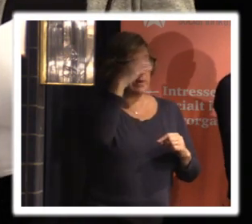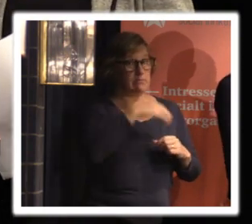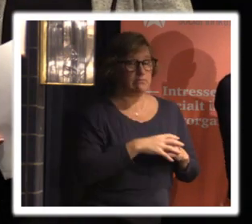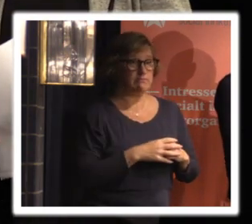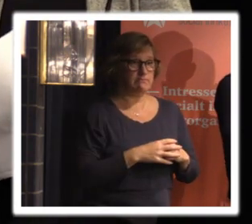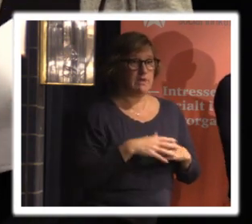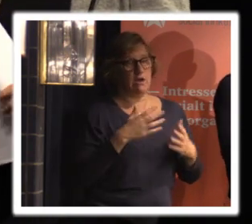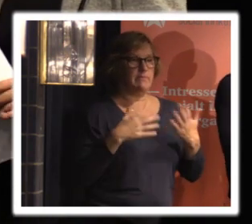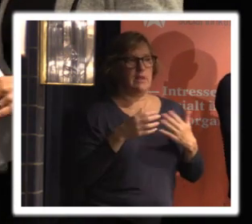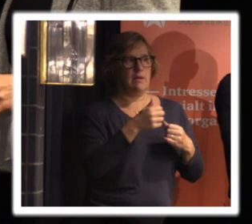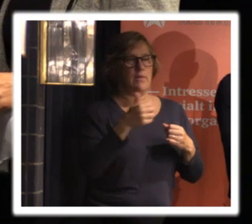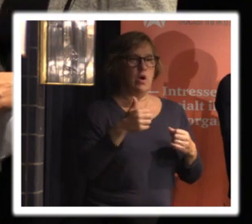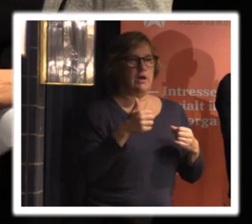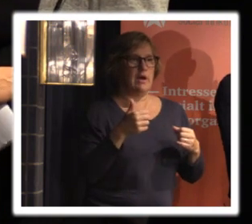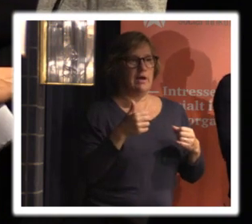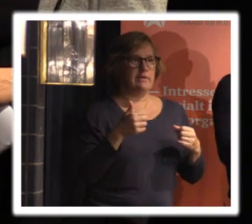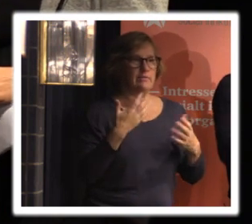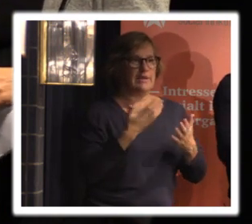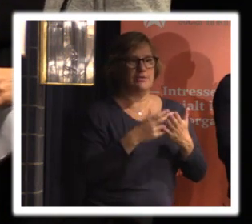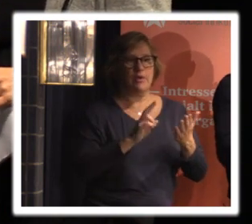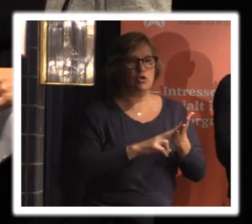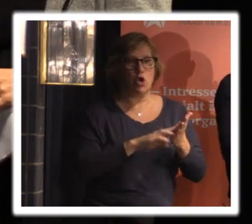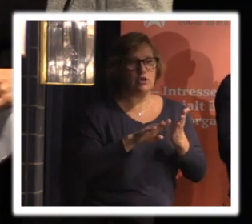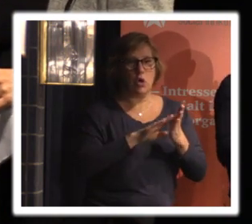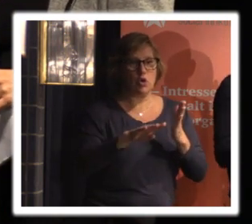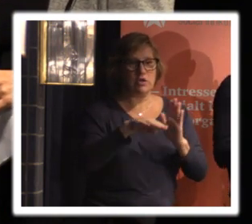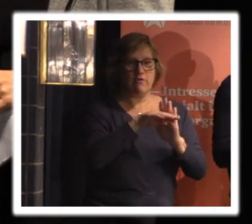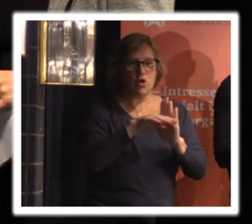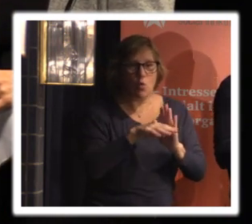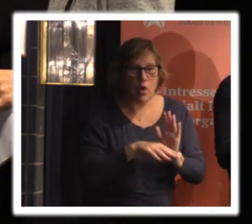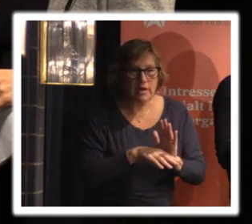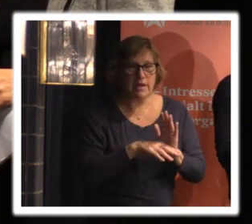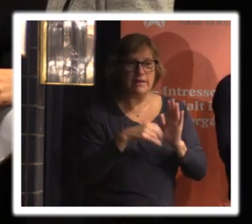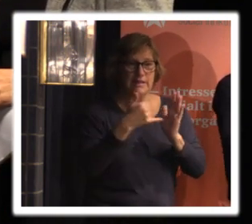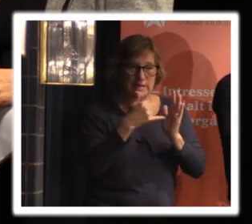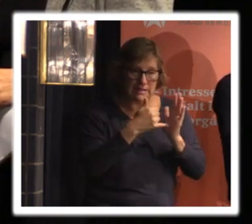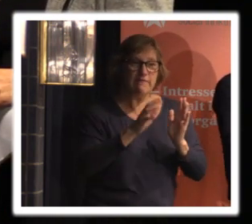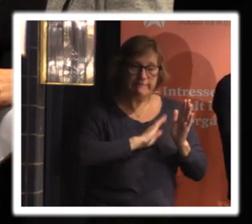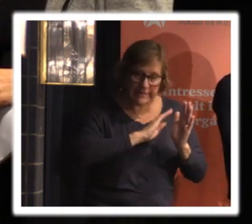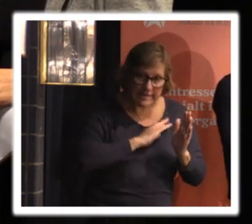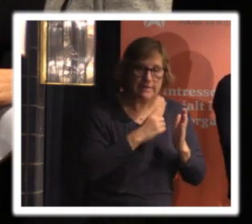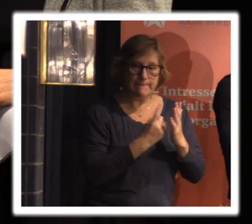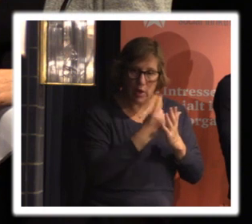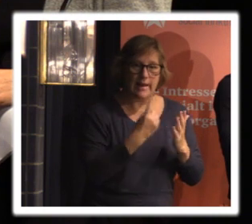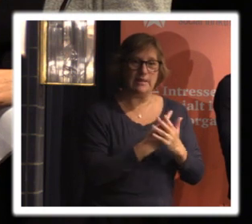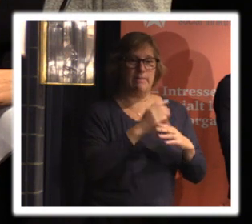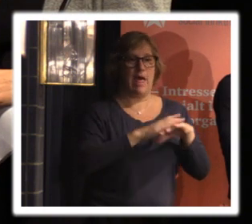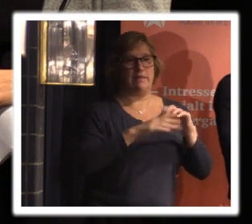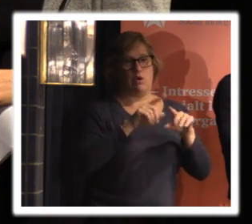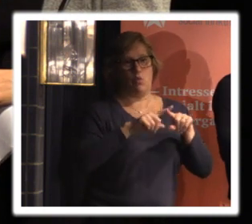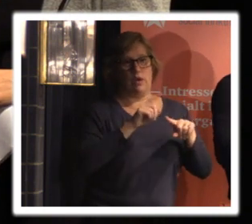men bara för att förtydliga det är liksom inte så att dataskyddsförordningen inte ger möjlighet att behandla den typen av uppgifter